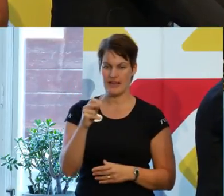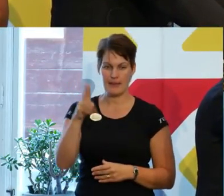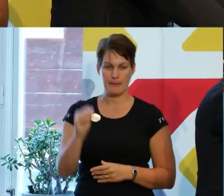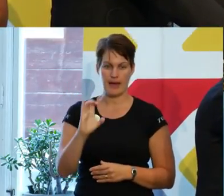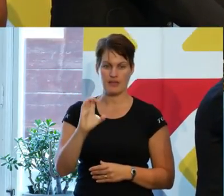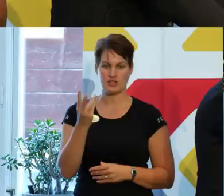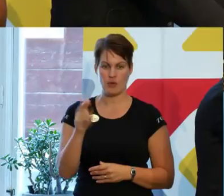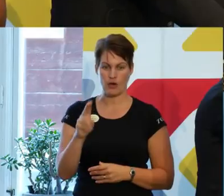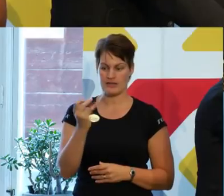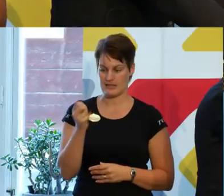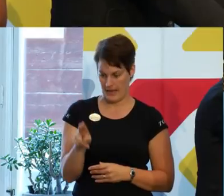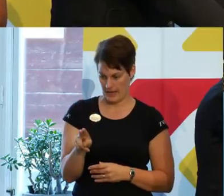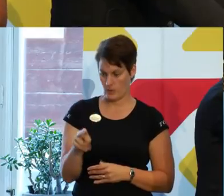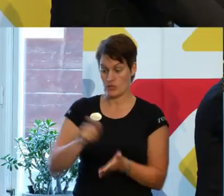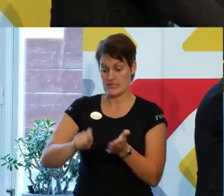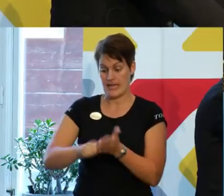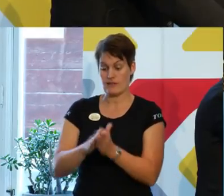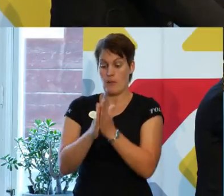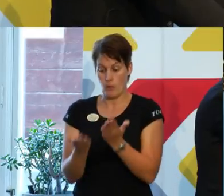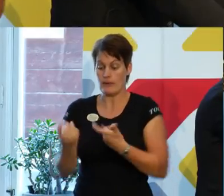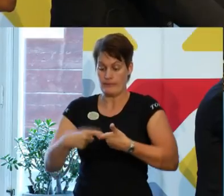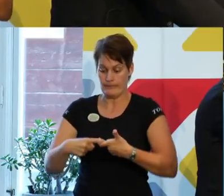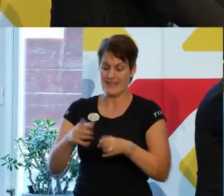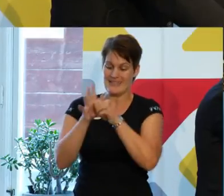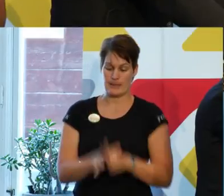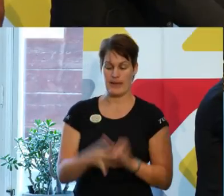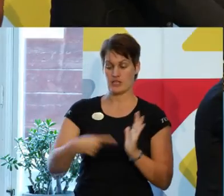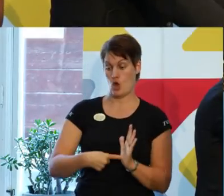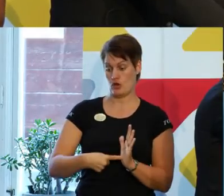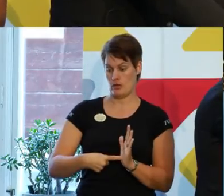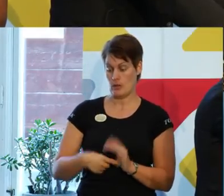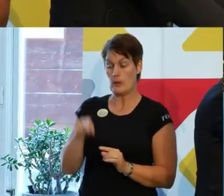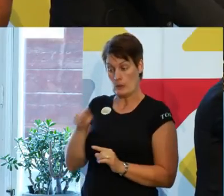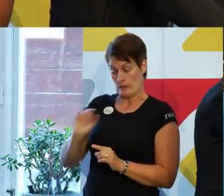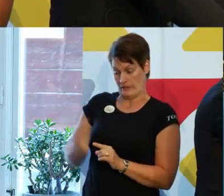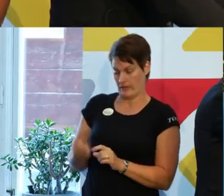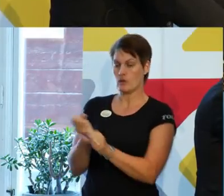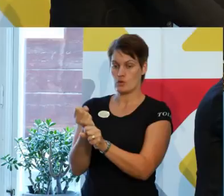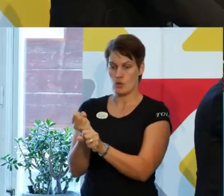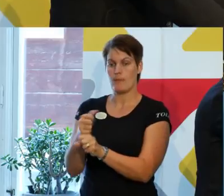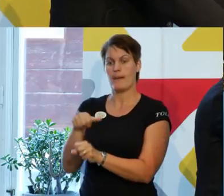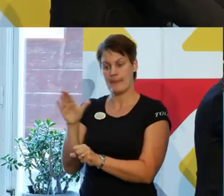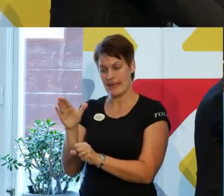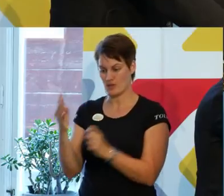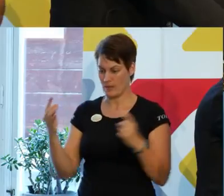som då har skrivit en bok om diskrimineringslagen. att hon jobbar ju då mer